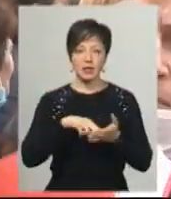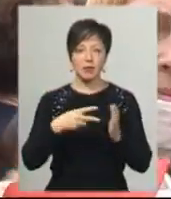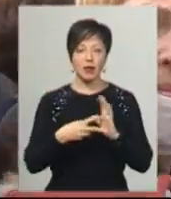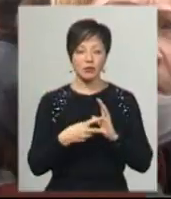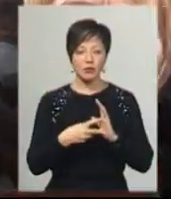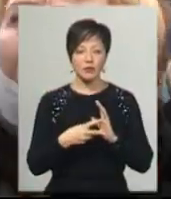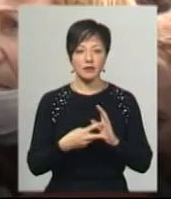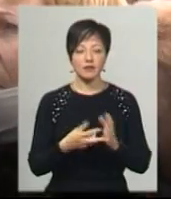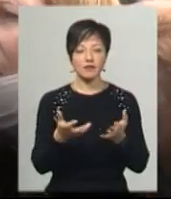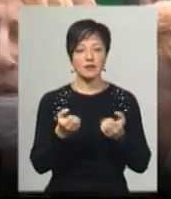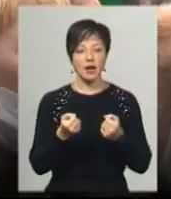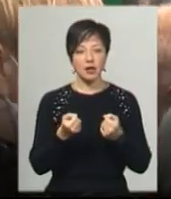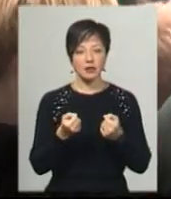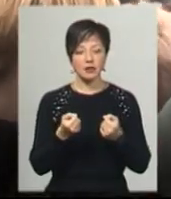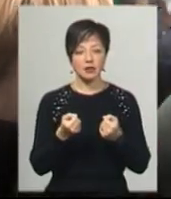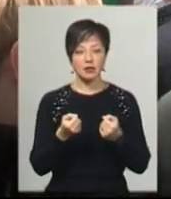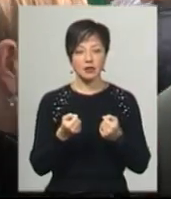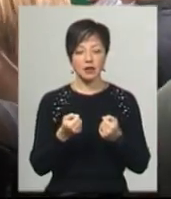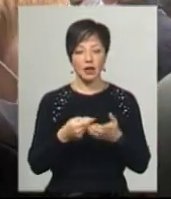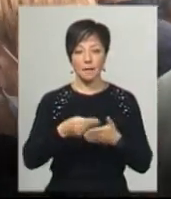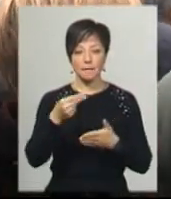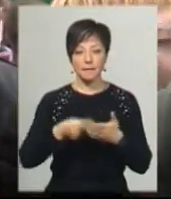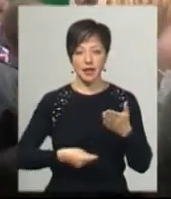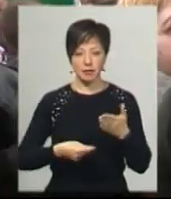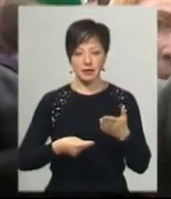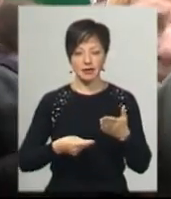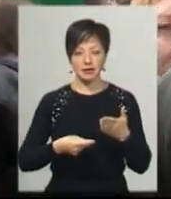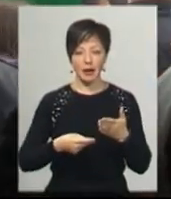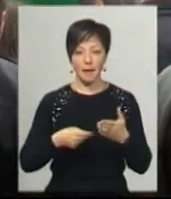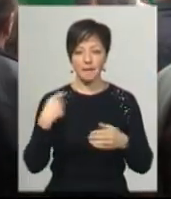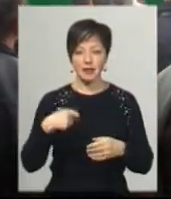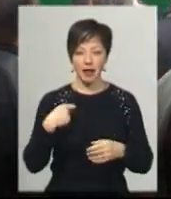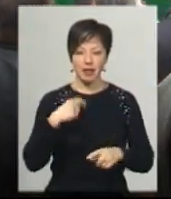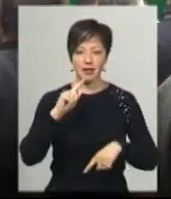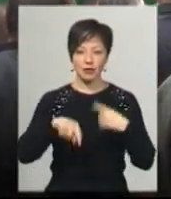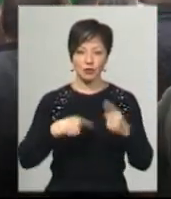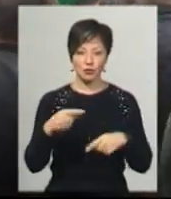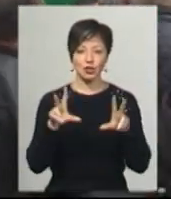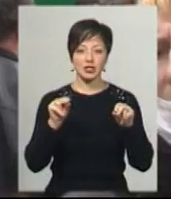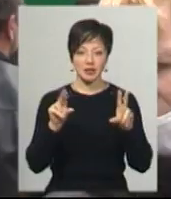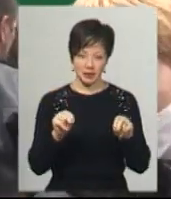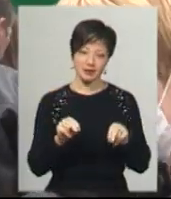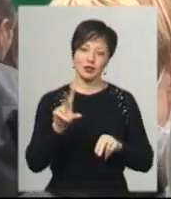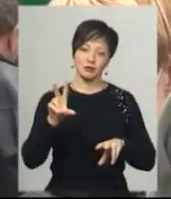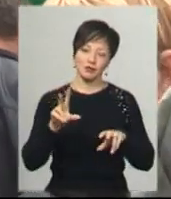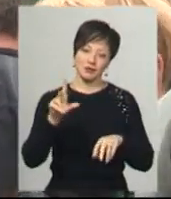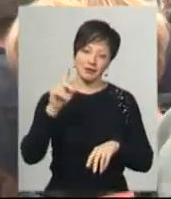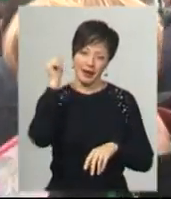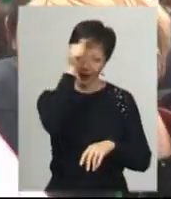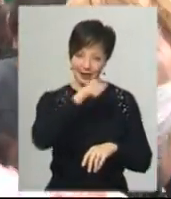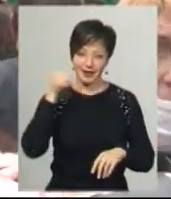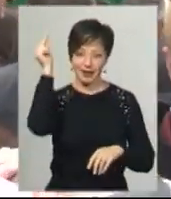взяти дарчий підпис президента на наступний навчальний щасливий, сподіваюся, рік.